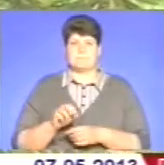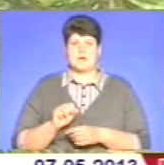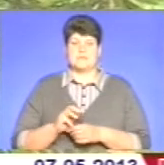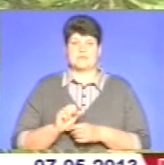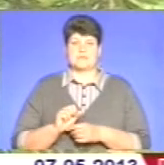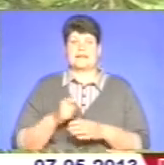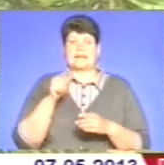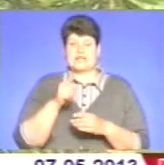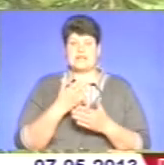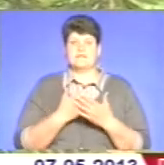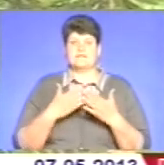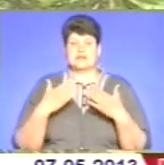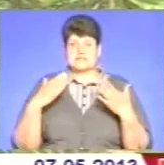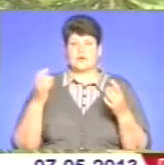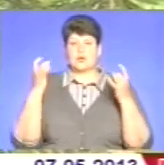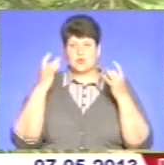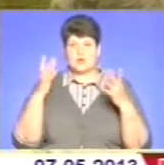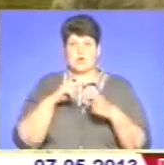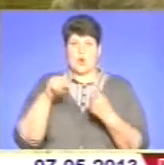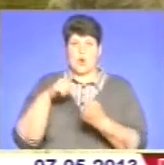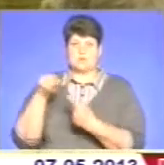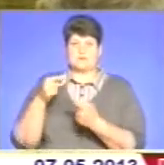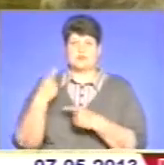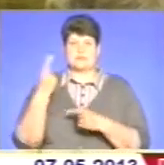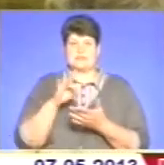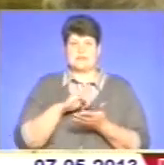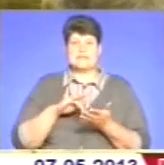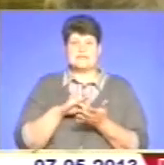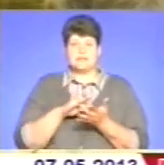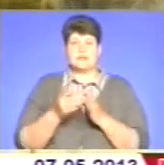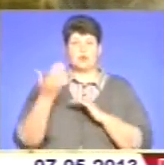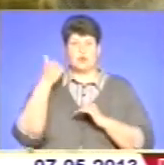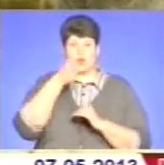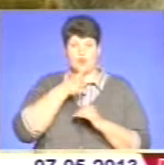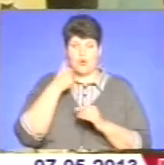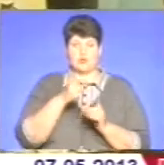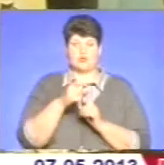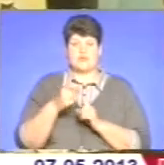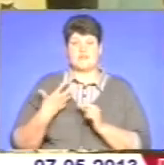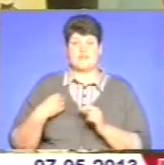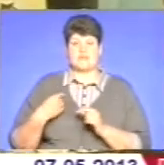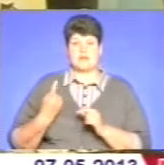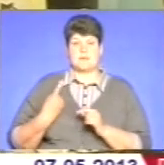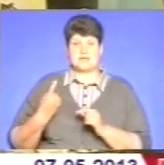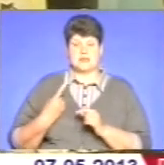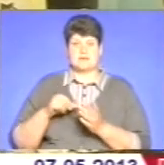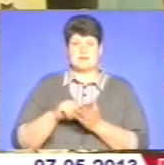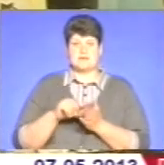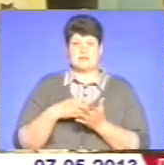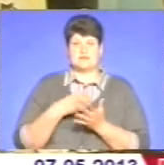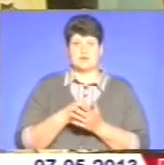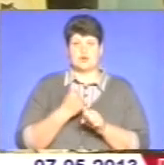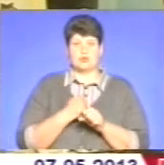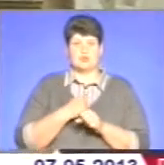виставки – своєрідні культурні обміни між обласними центрами. Минулоріч, до слова, львівські майстри представляли свої роботи